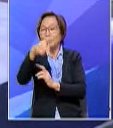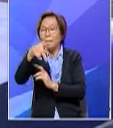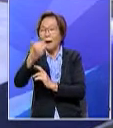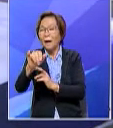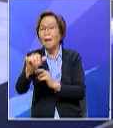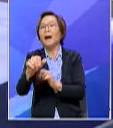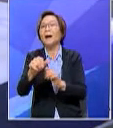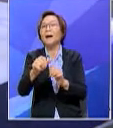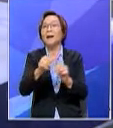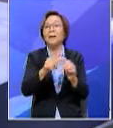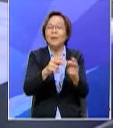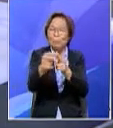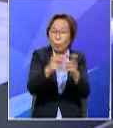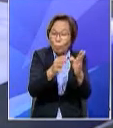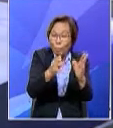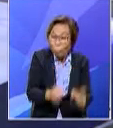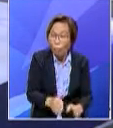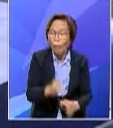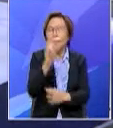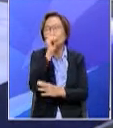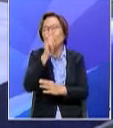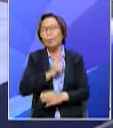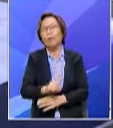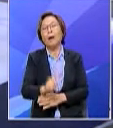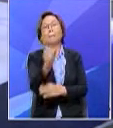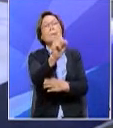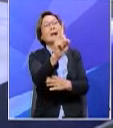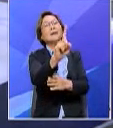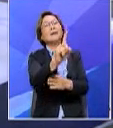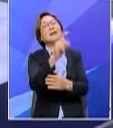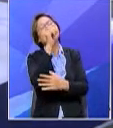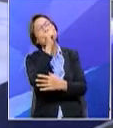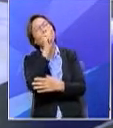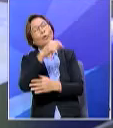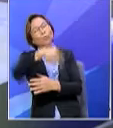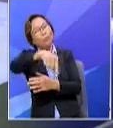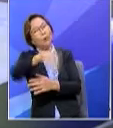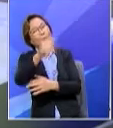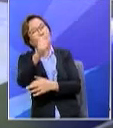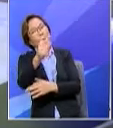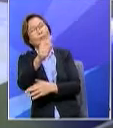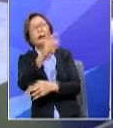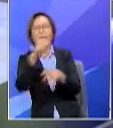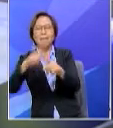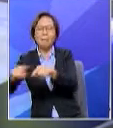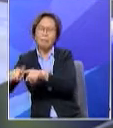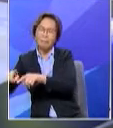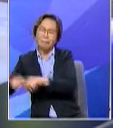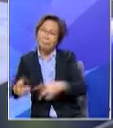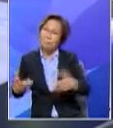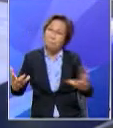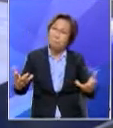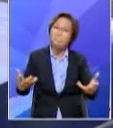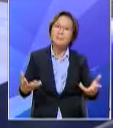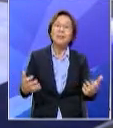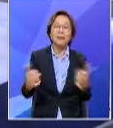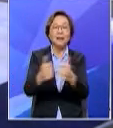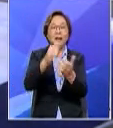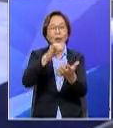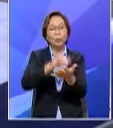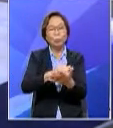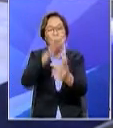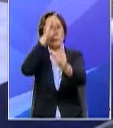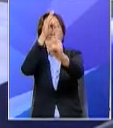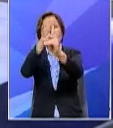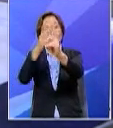apakah ini maksudkan dengan karya-karya berkualiti berada di sudut lirik lagu susunan muzik dan sebagainya maka dengan itu apa ini